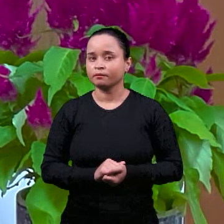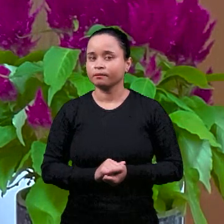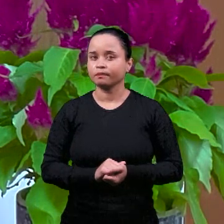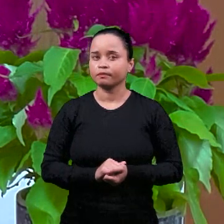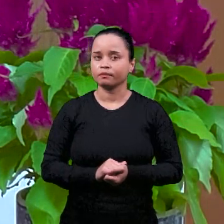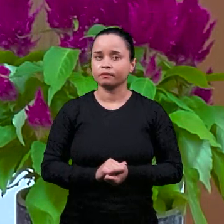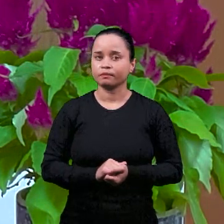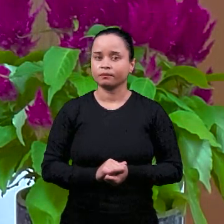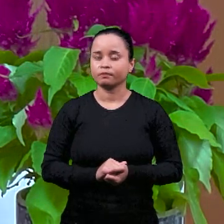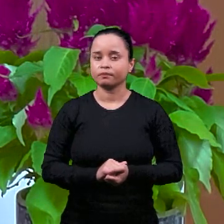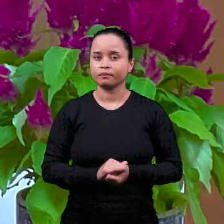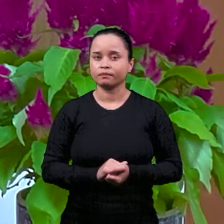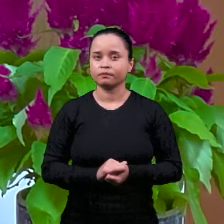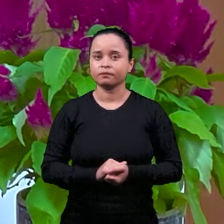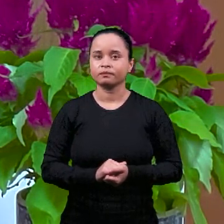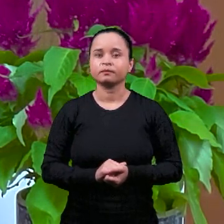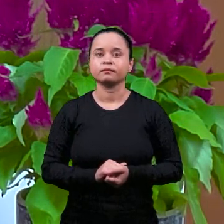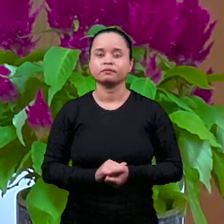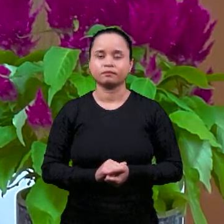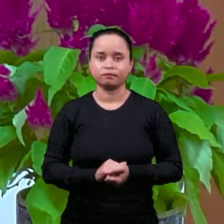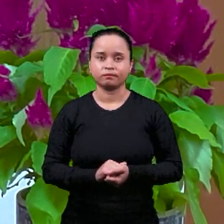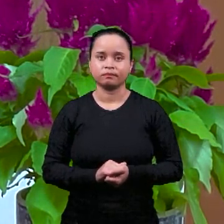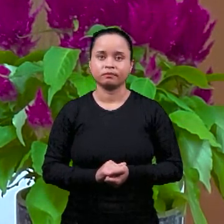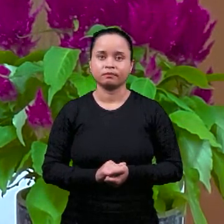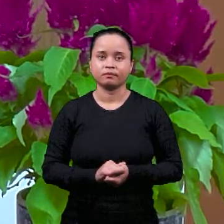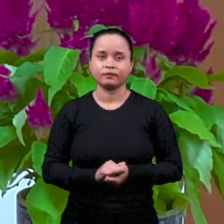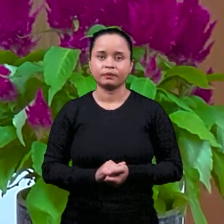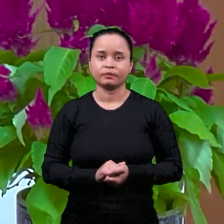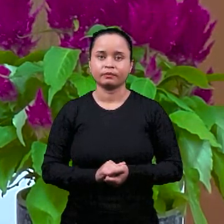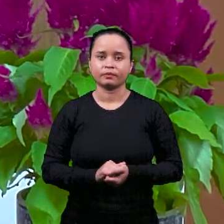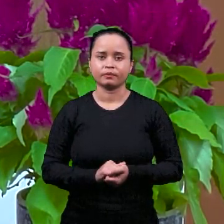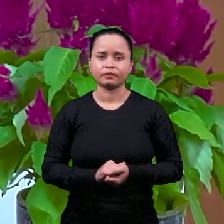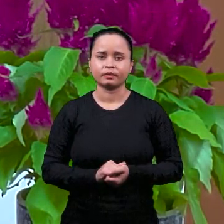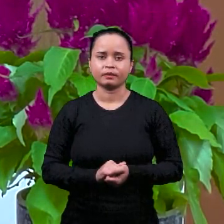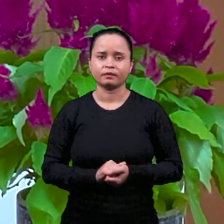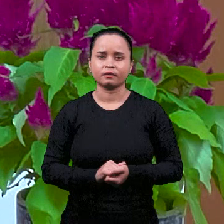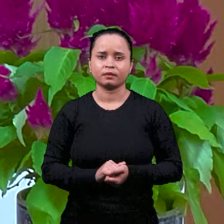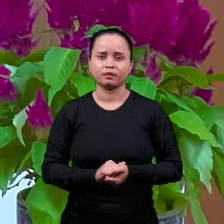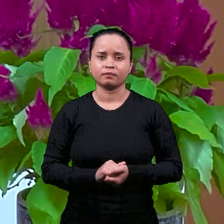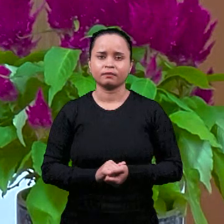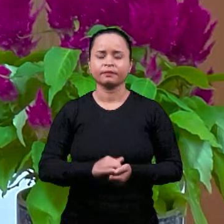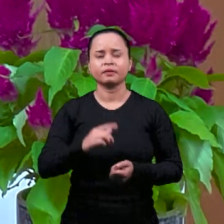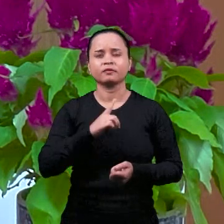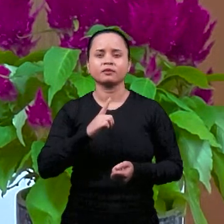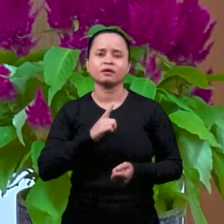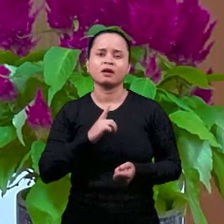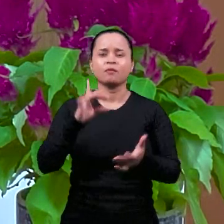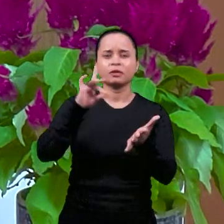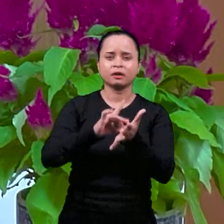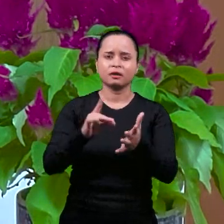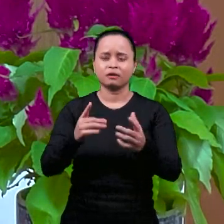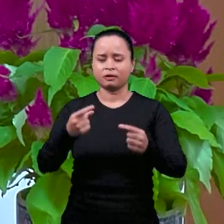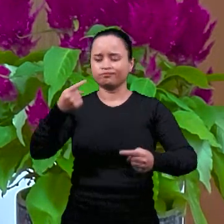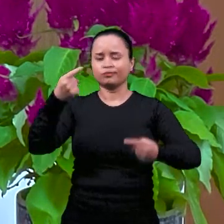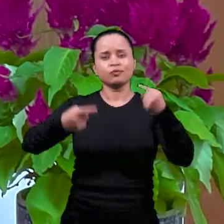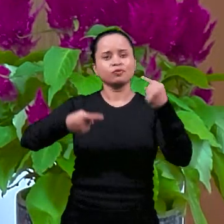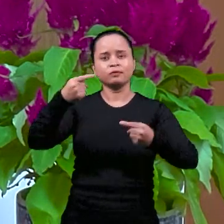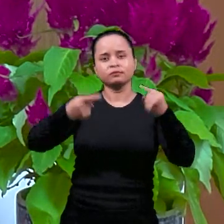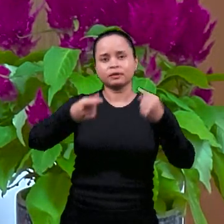диспуты среди интеллектуального